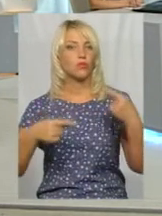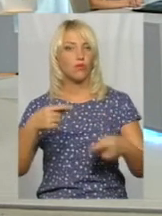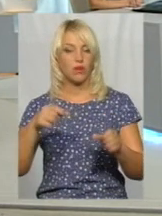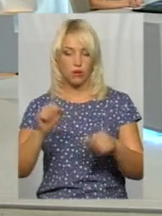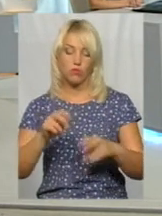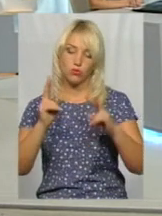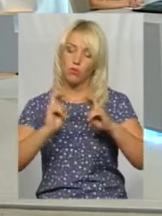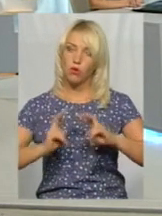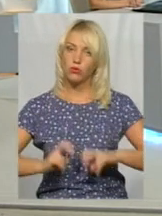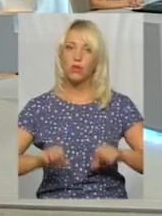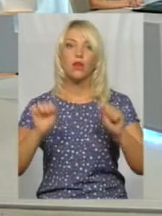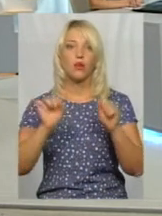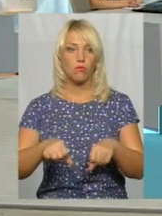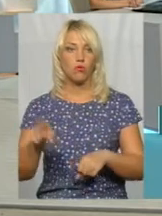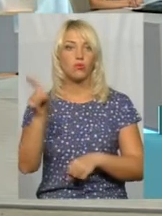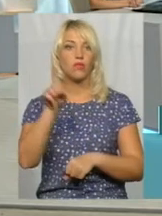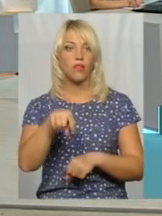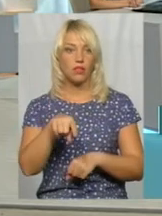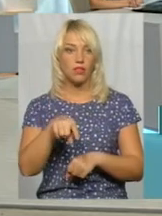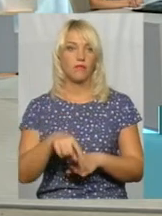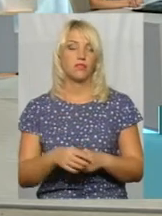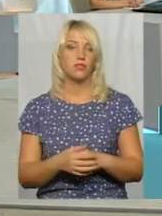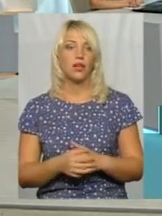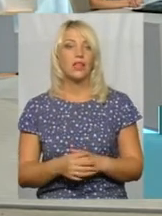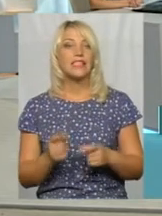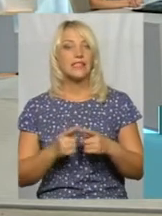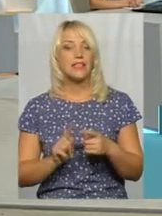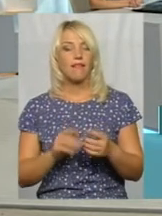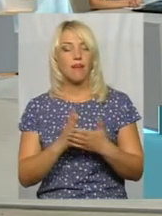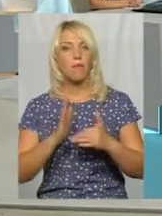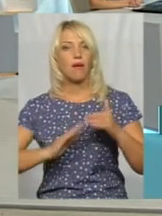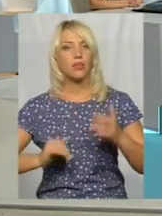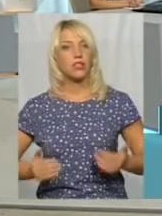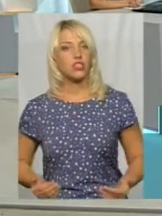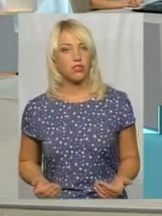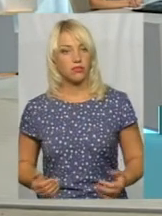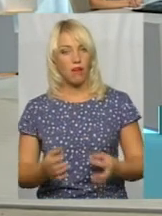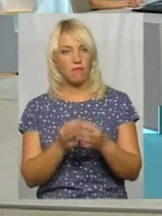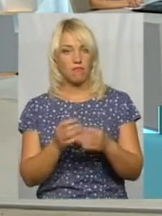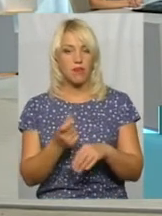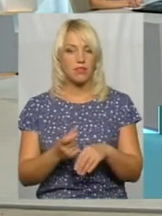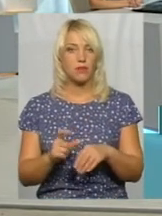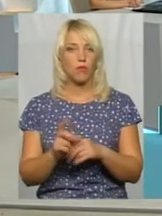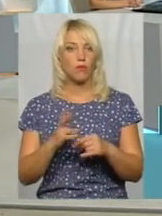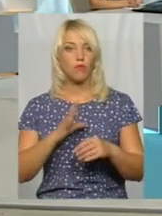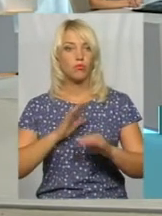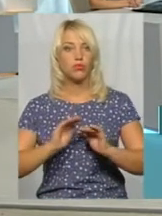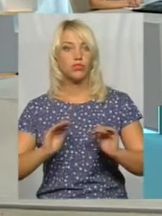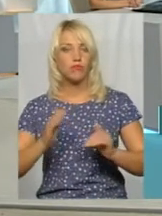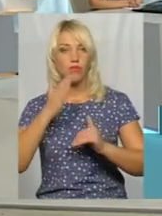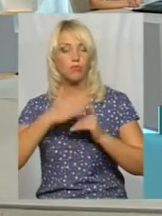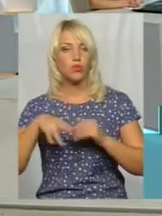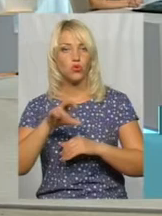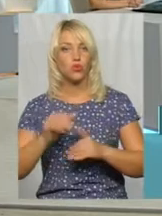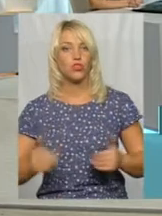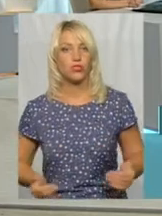проаналізувати і можуть навіть видати висновок. Тобто, це є практика життя. Максимально мають бути діти наближені до